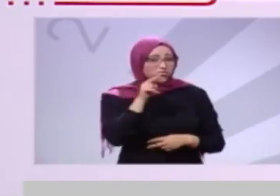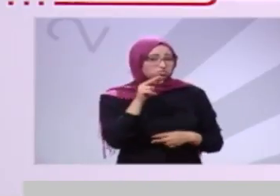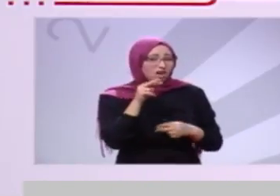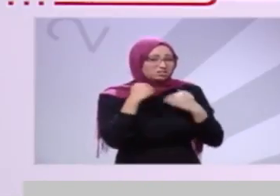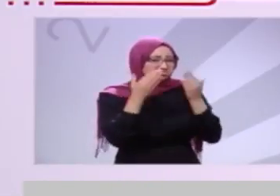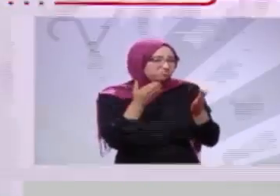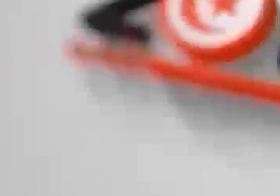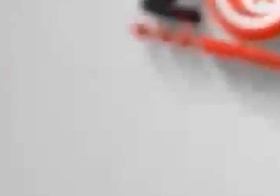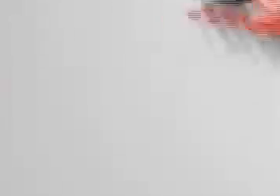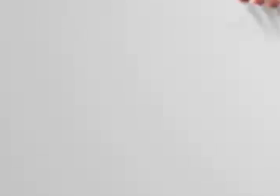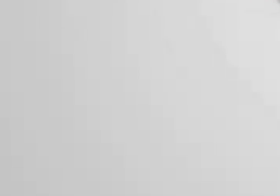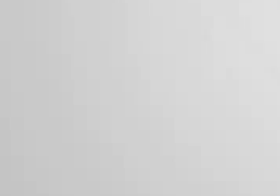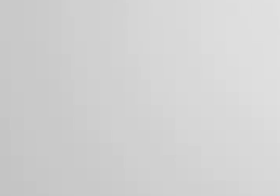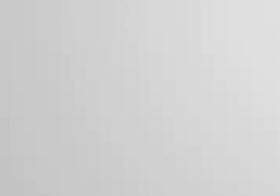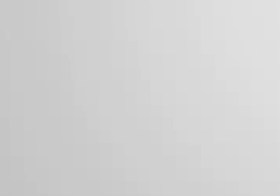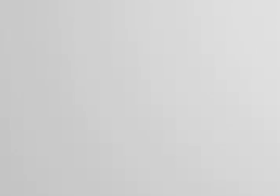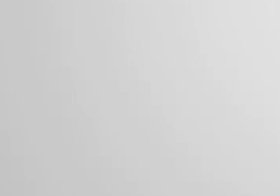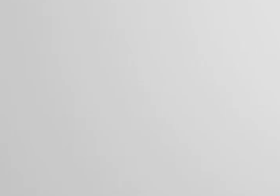على حقيقة